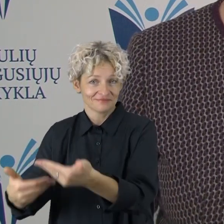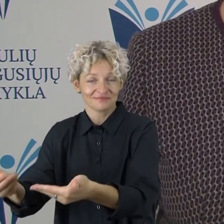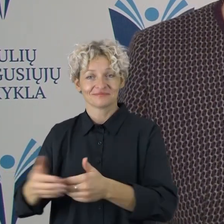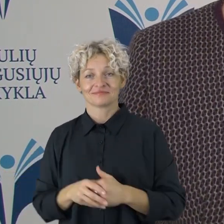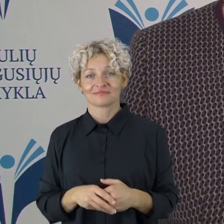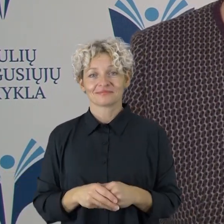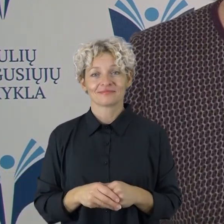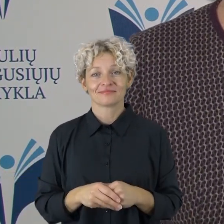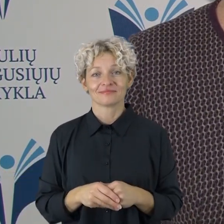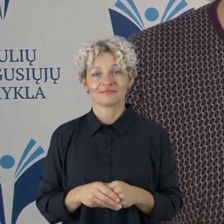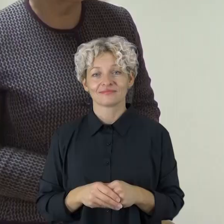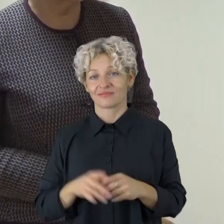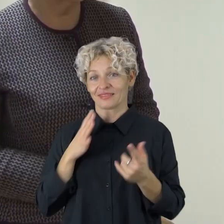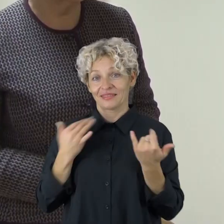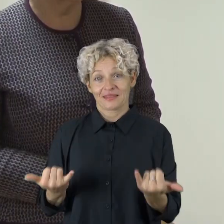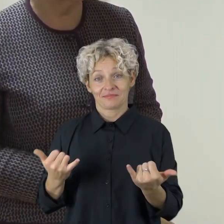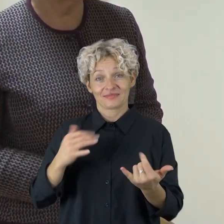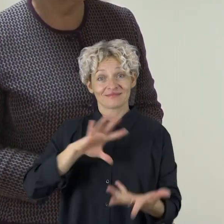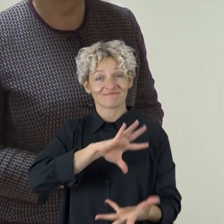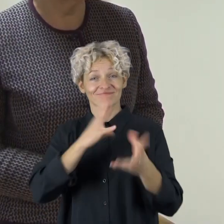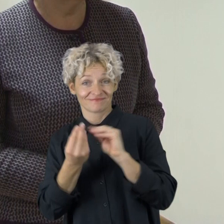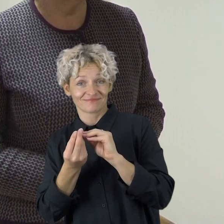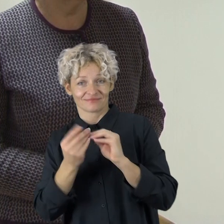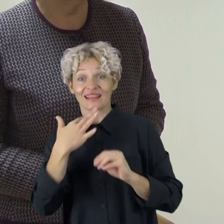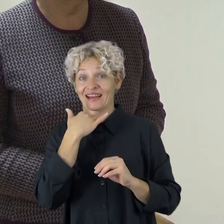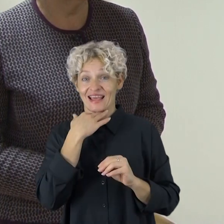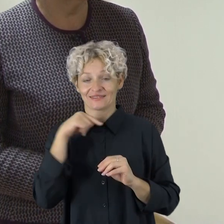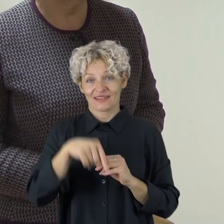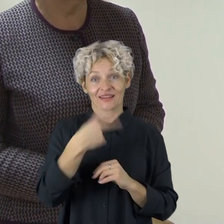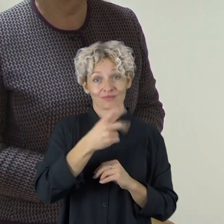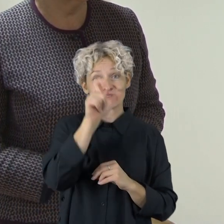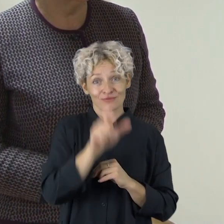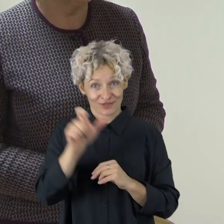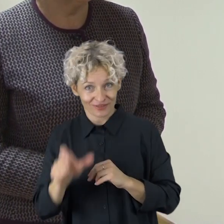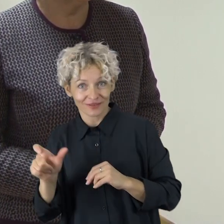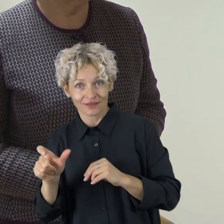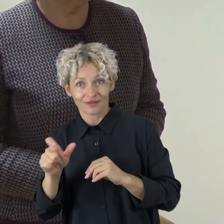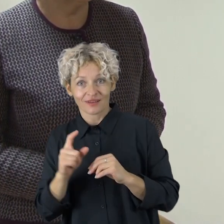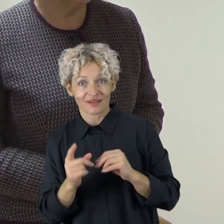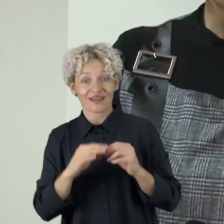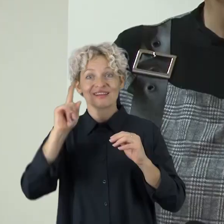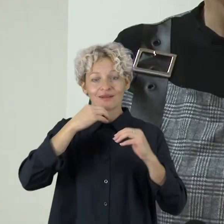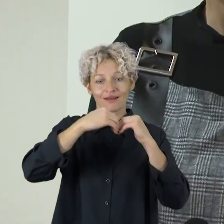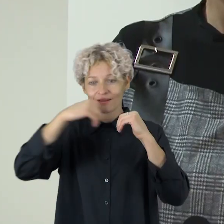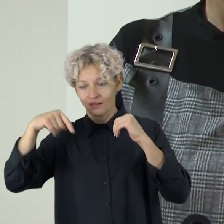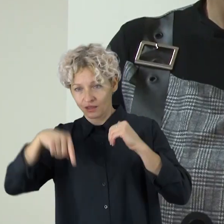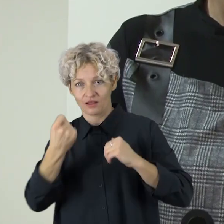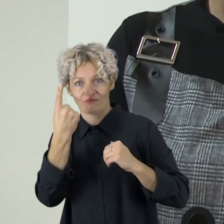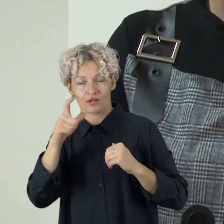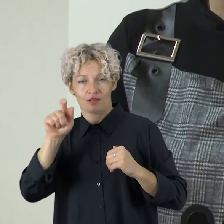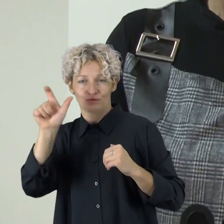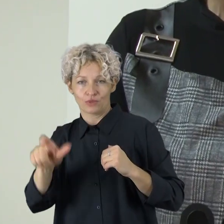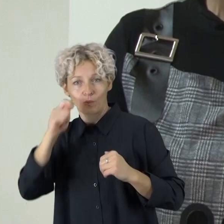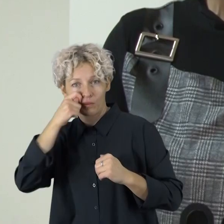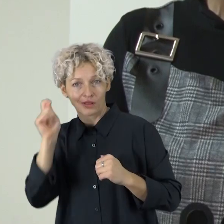Lietuvos Respublikoje. Šiuo metu išlyginamoje lietuvių klasėje mokosi kelios dešimtis užsieniečių. Didžiai jų dalį